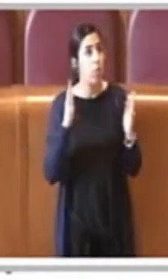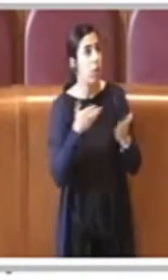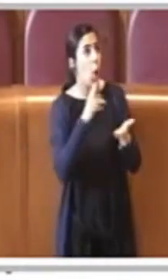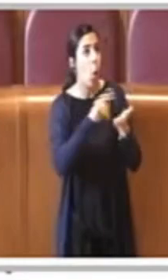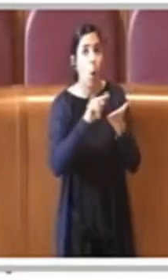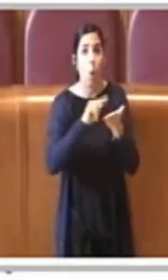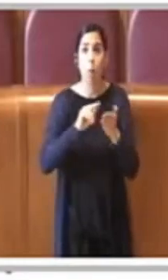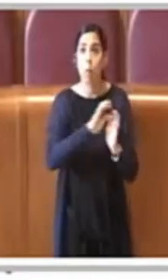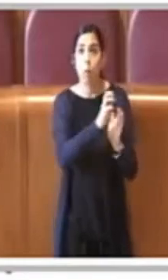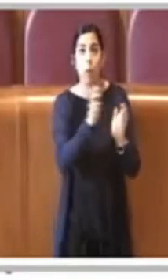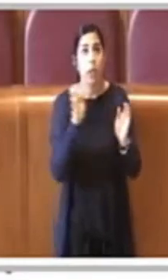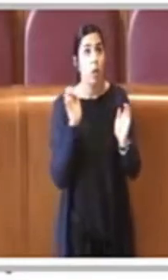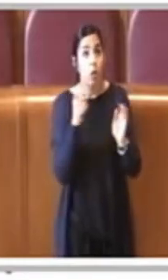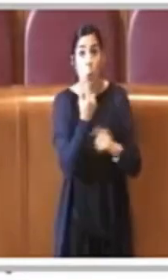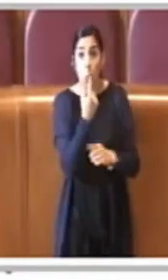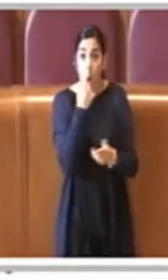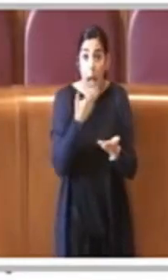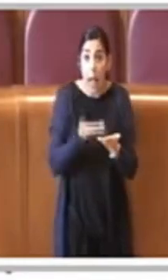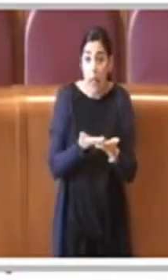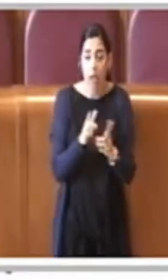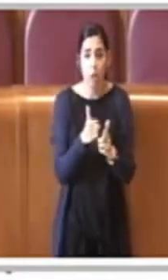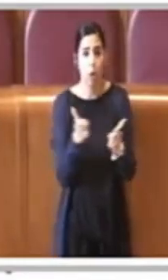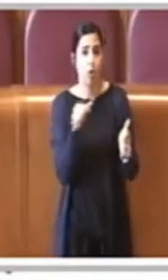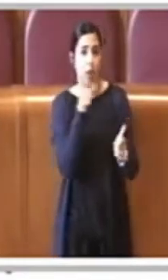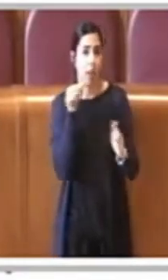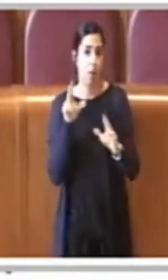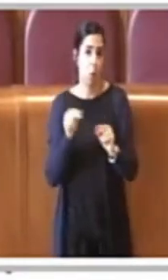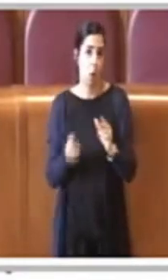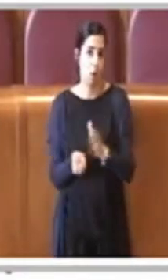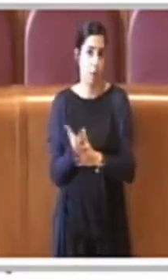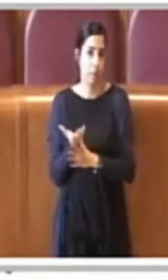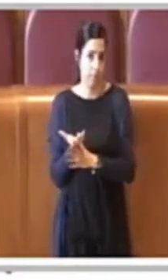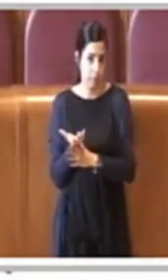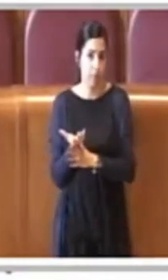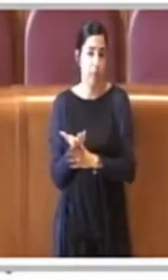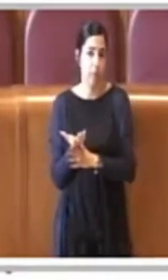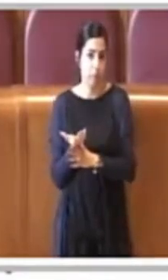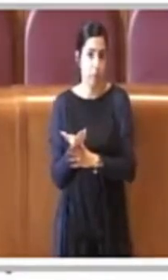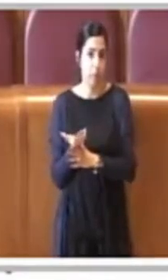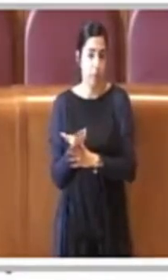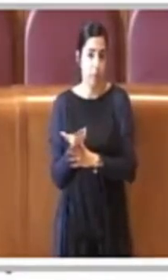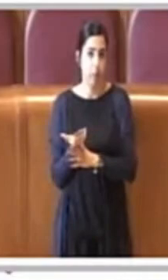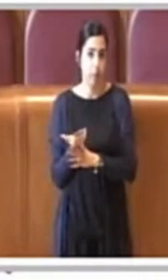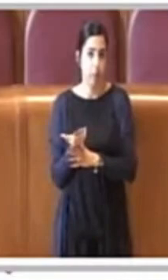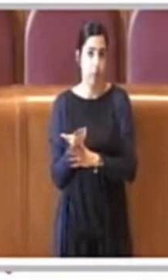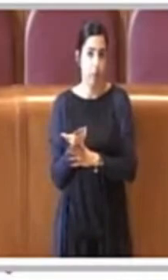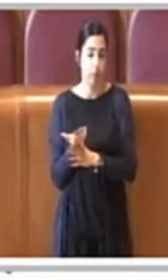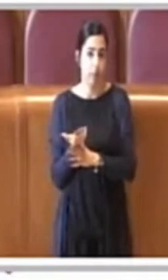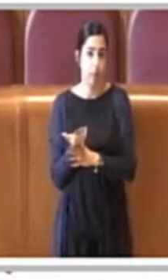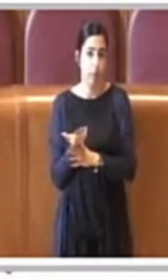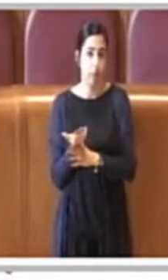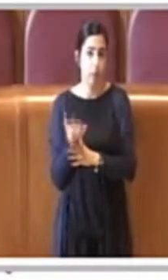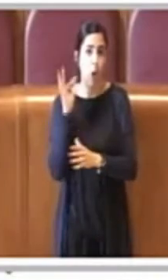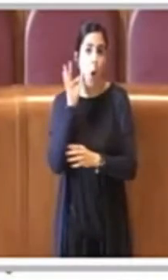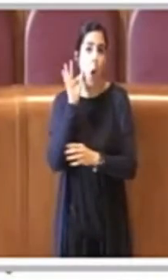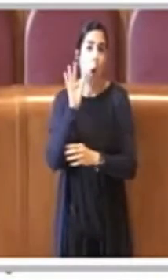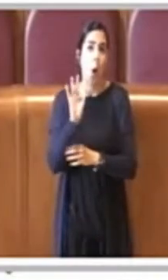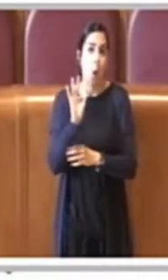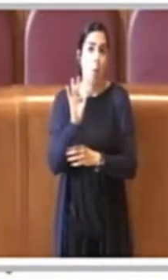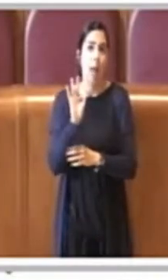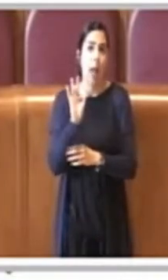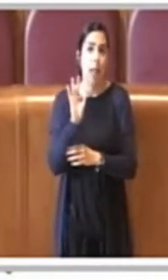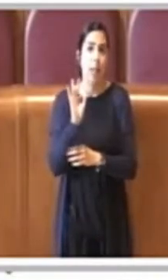tecnico apposito proprio per cercare di far legare i vari